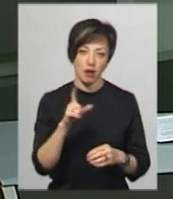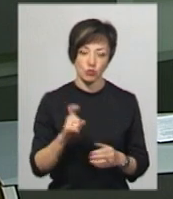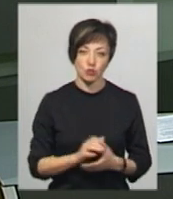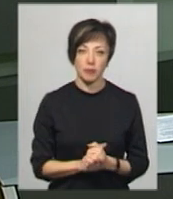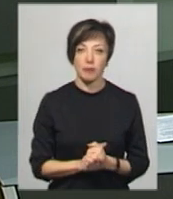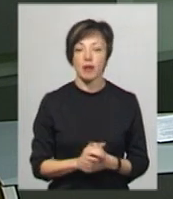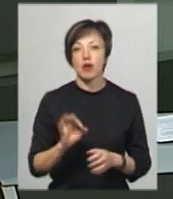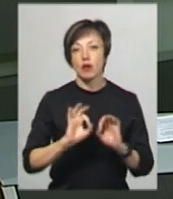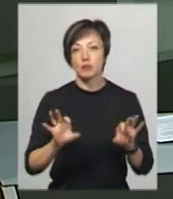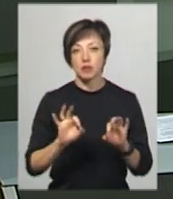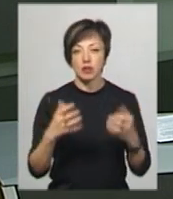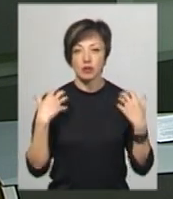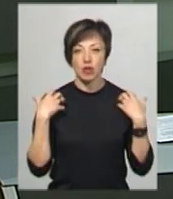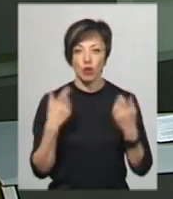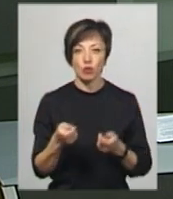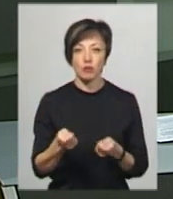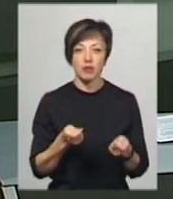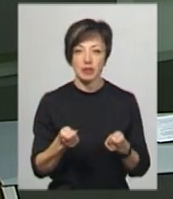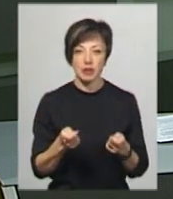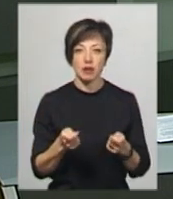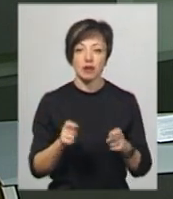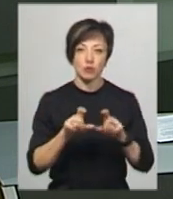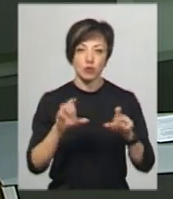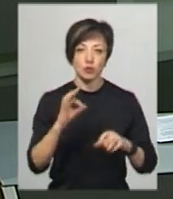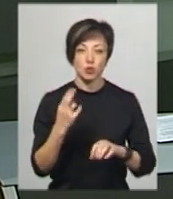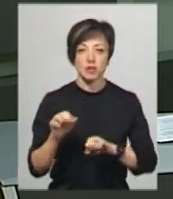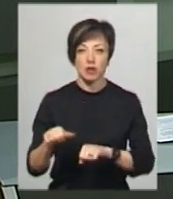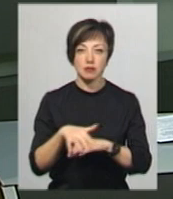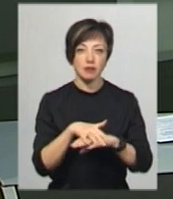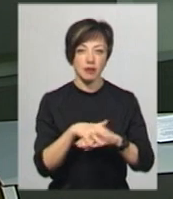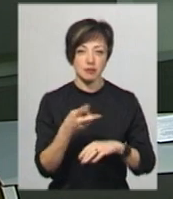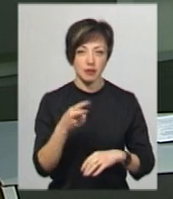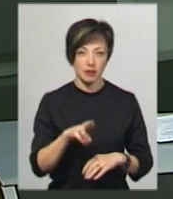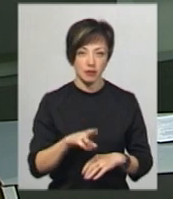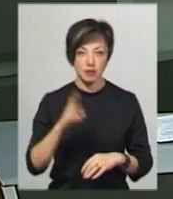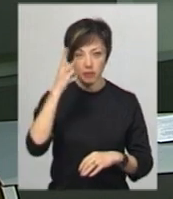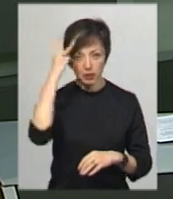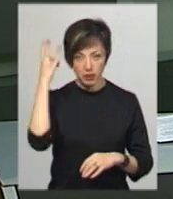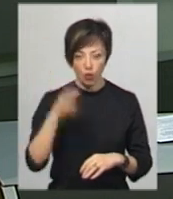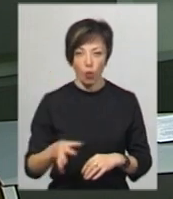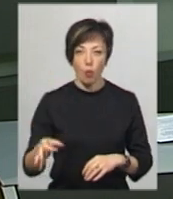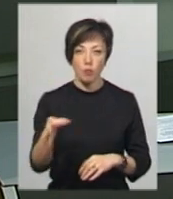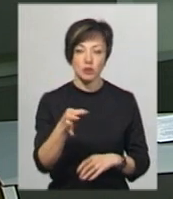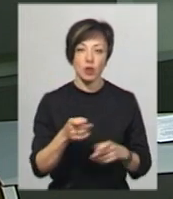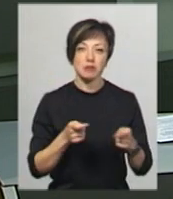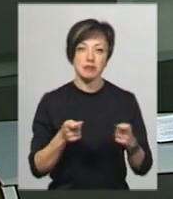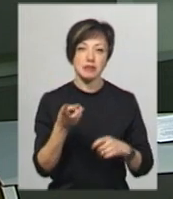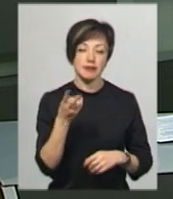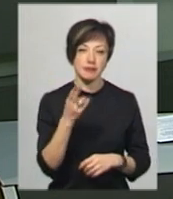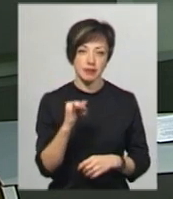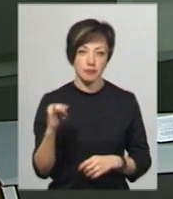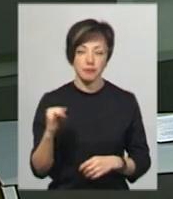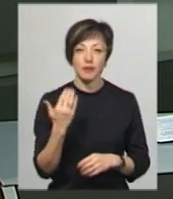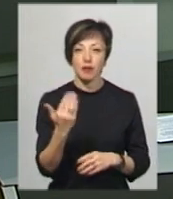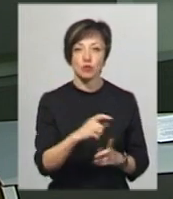газу. Про це розповідає начальник управління Департаменту соціального захисту населення Хмельницької облдержадміністрації Вадим Маруняк.